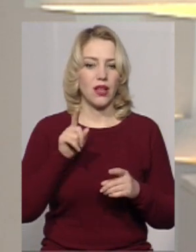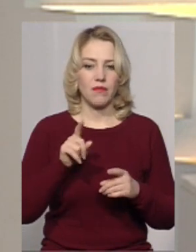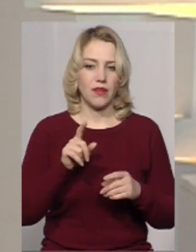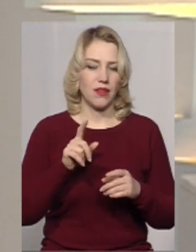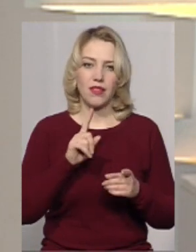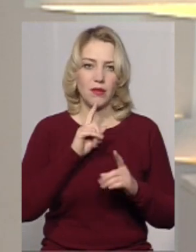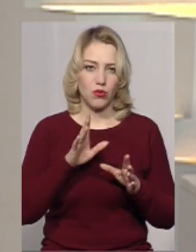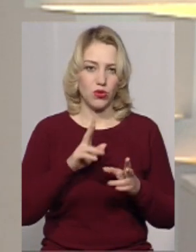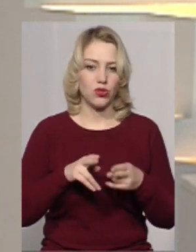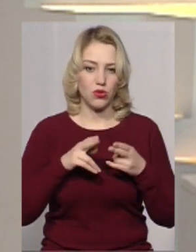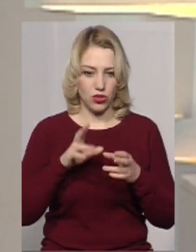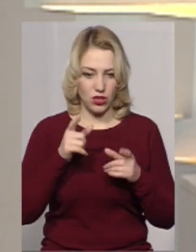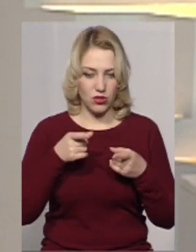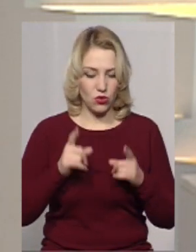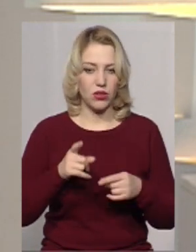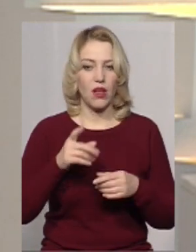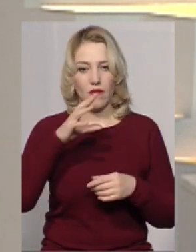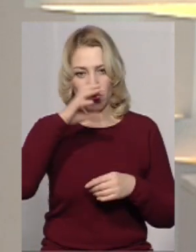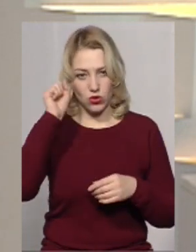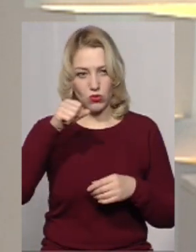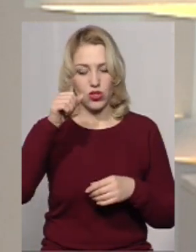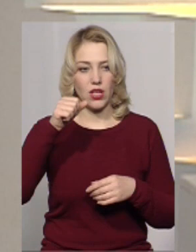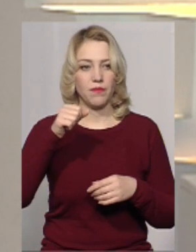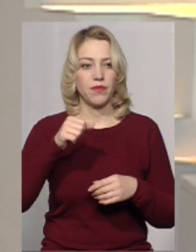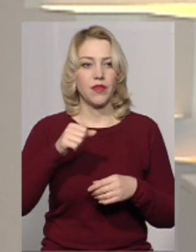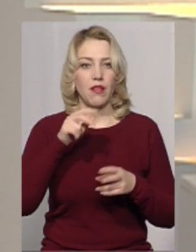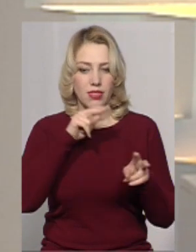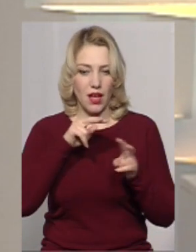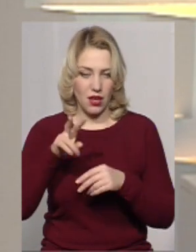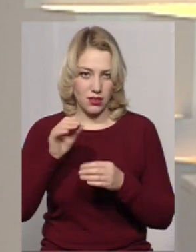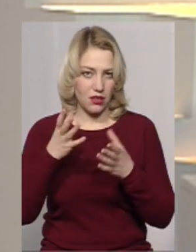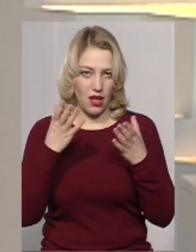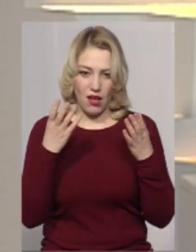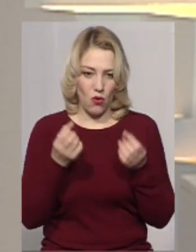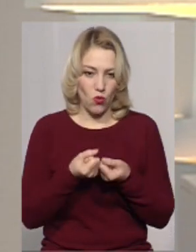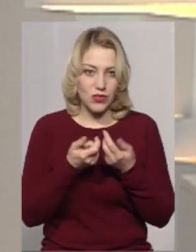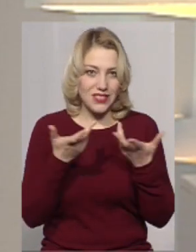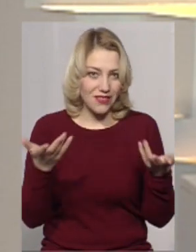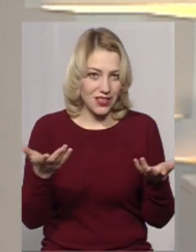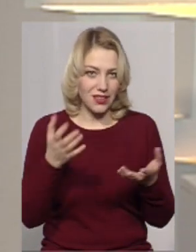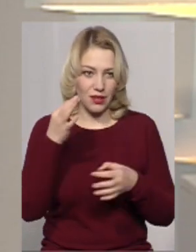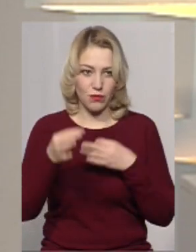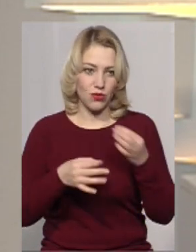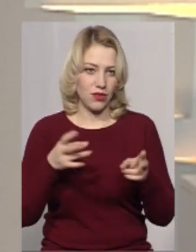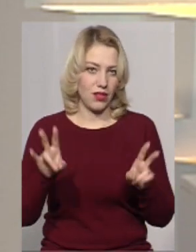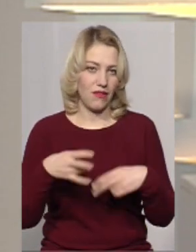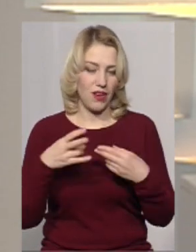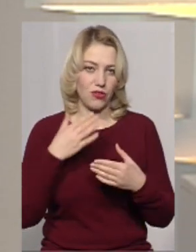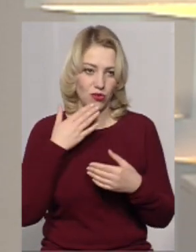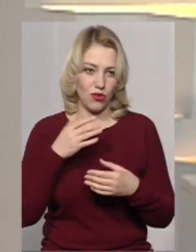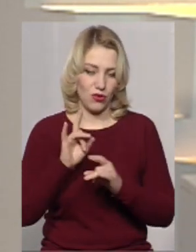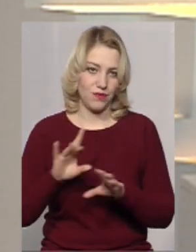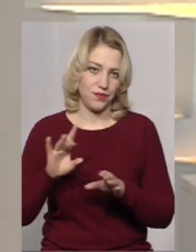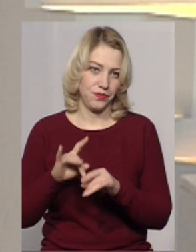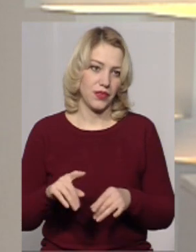спостерігати? Згодно вночі можна наглядати, а у світлу пору доби не варто. Ну,